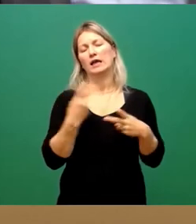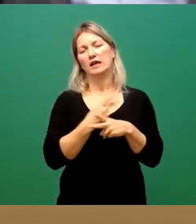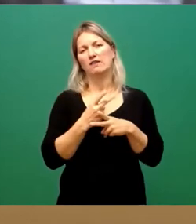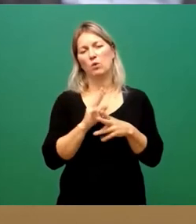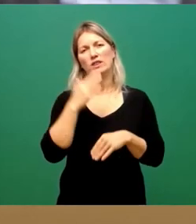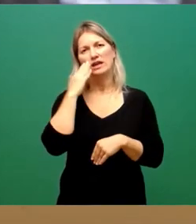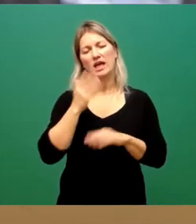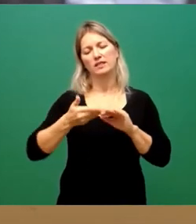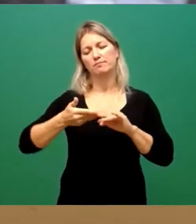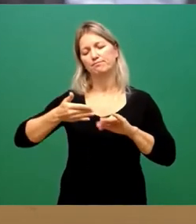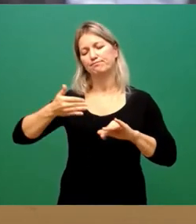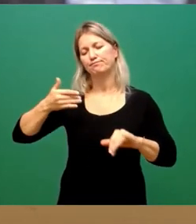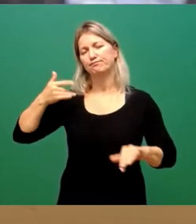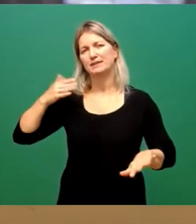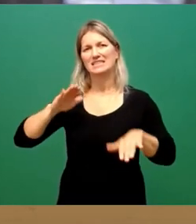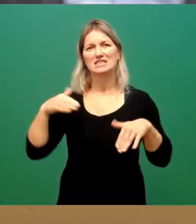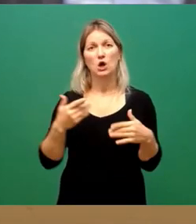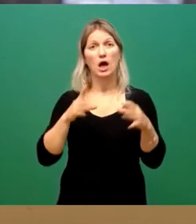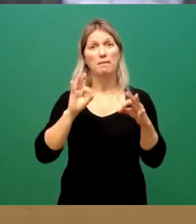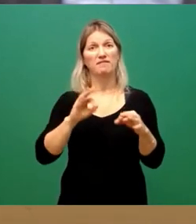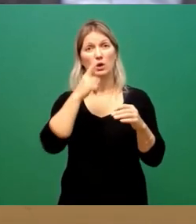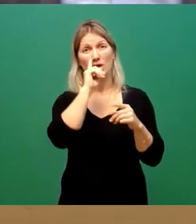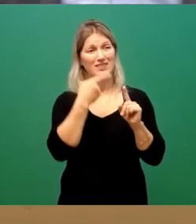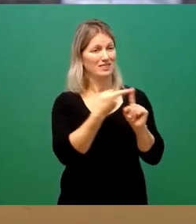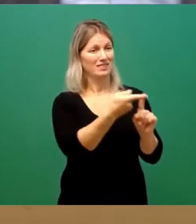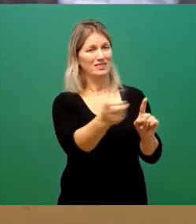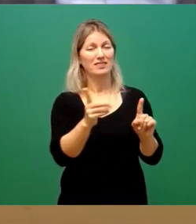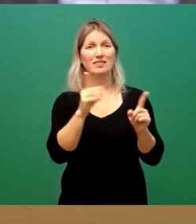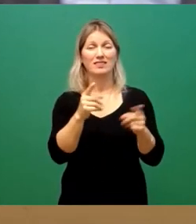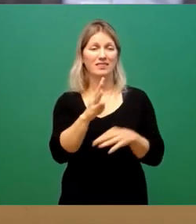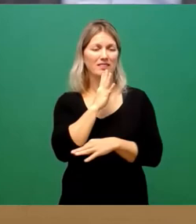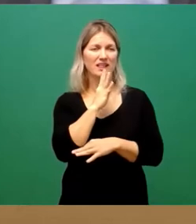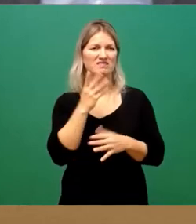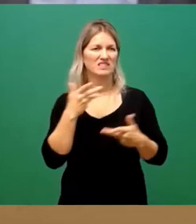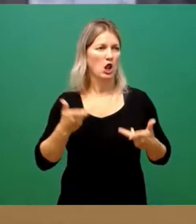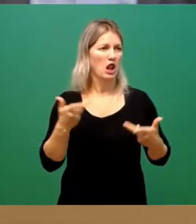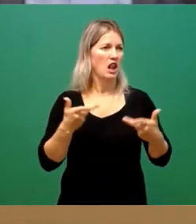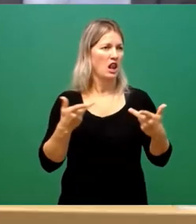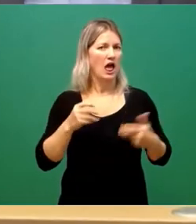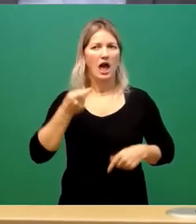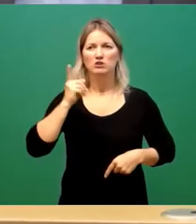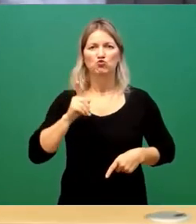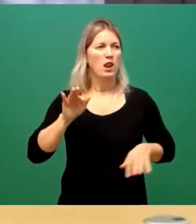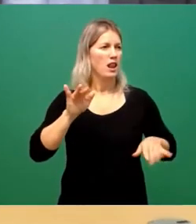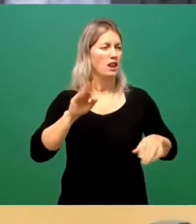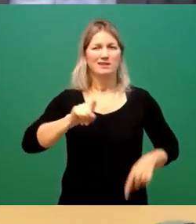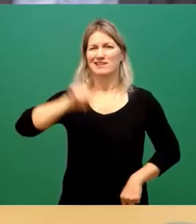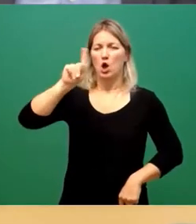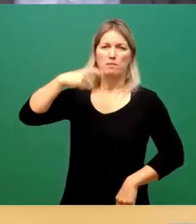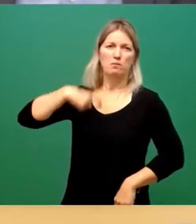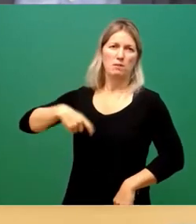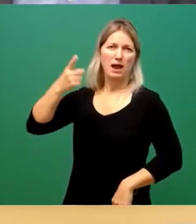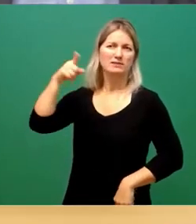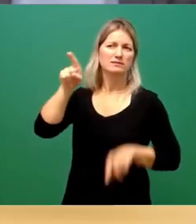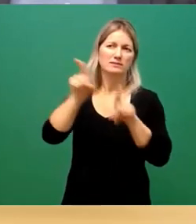schon immer, immer wenn Sie unten als Räte nicht weiterkommen, ist immer einer schuld, das ist der Oberbürgermeister. Das ist hier nie anders als in anderen